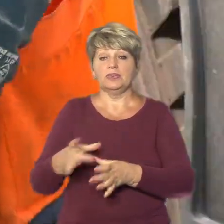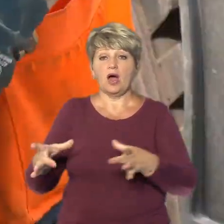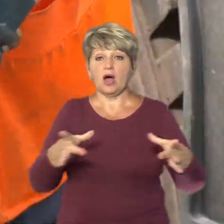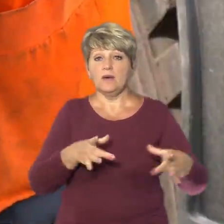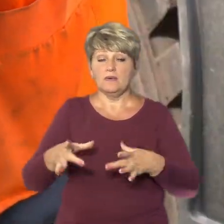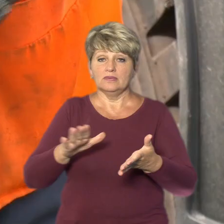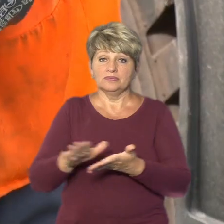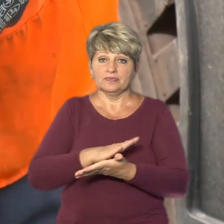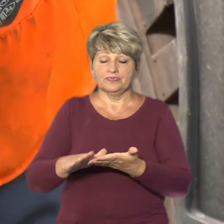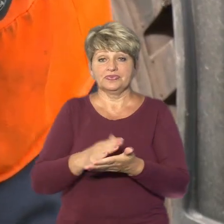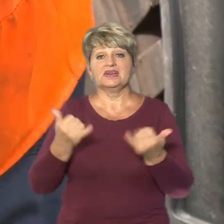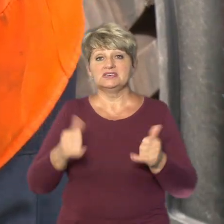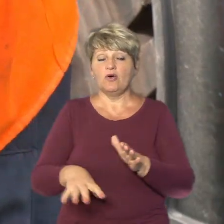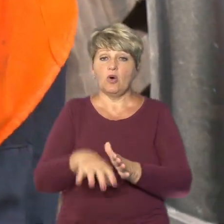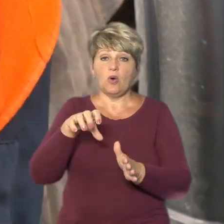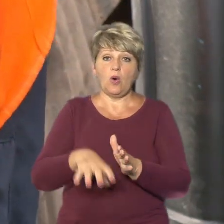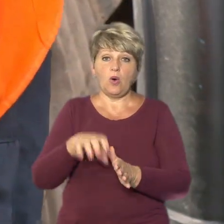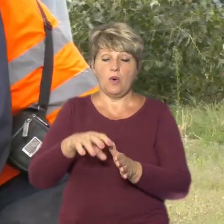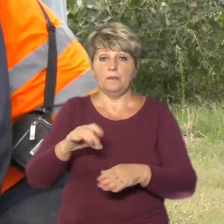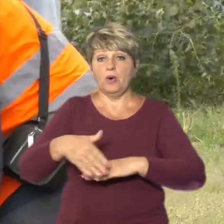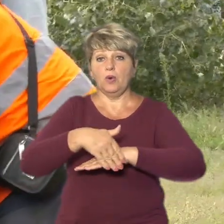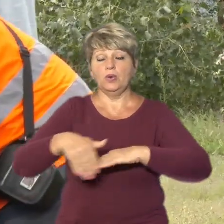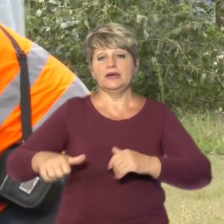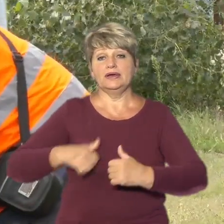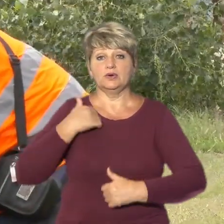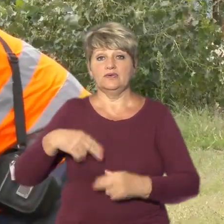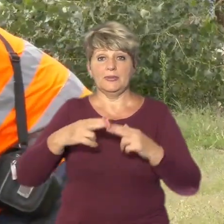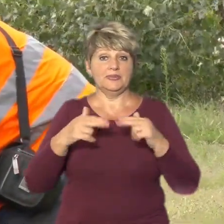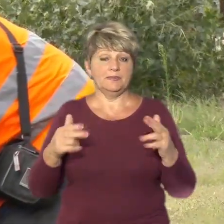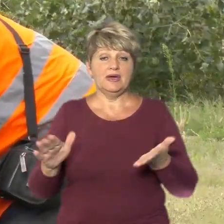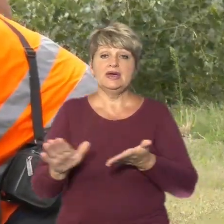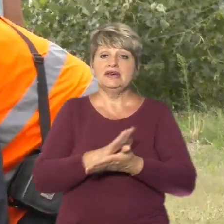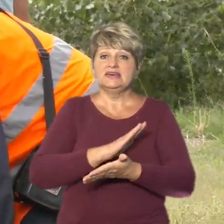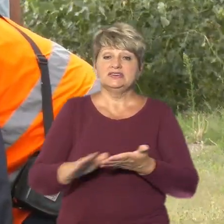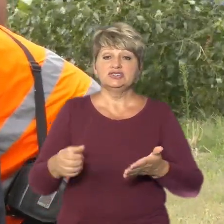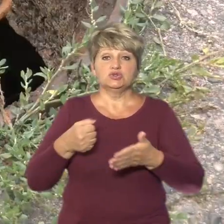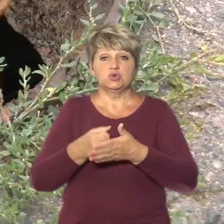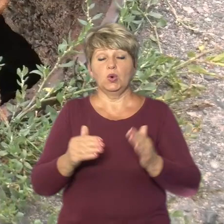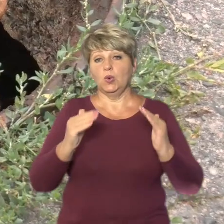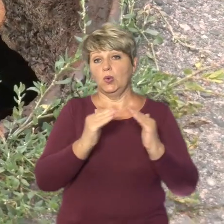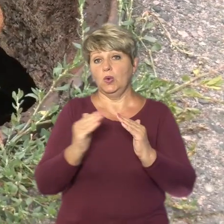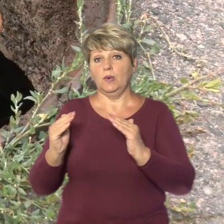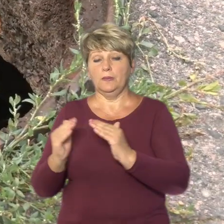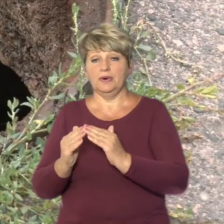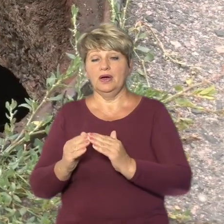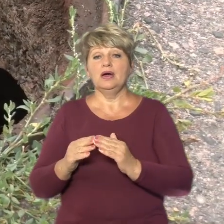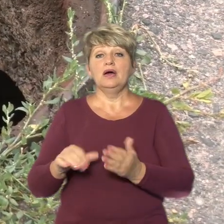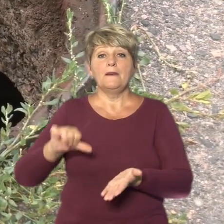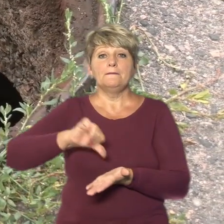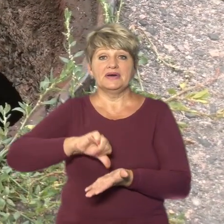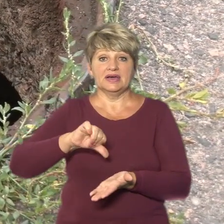колекторі. Сьогодні відкачували стоки по вулиці Героїв Дніпра. Чистила лінії до будинків, додав бригадир Іван Боровик.